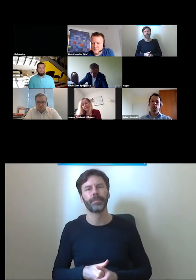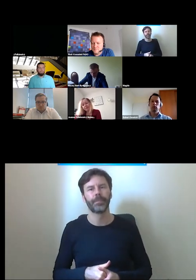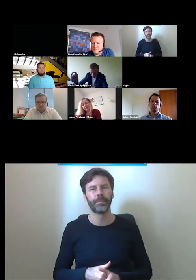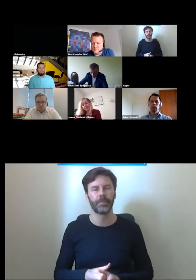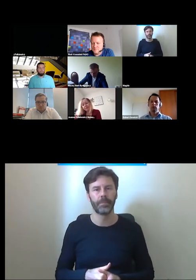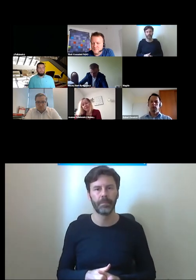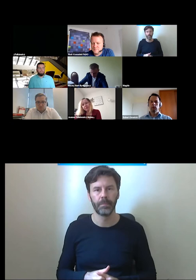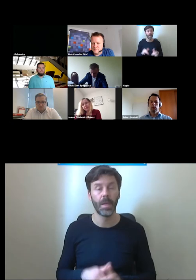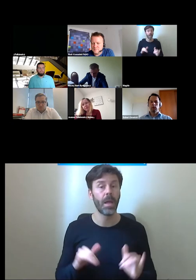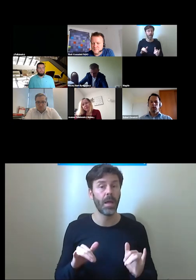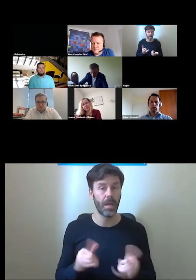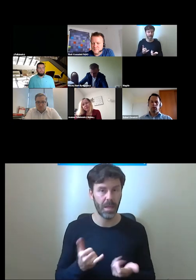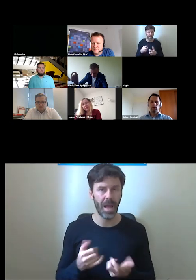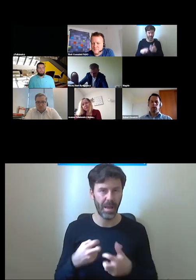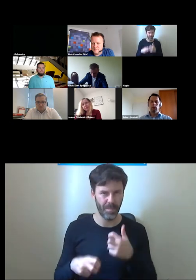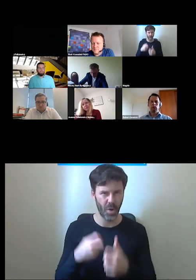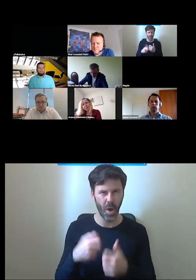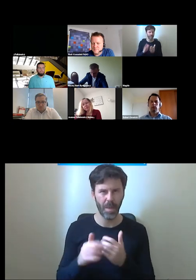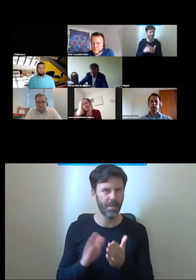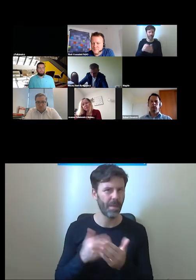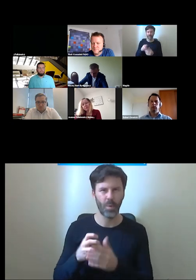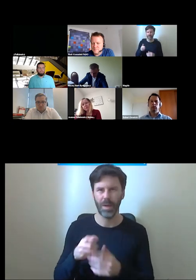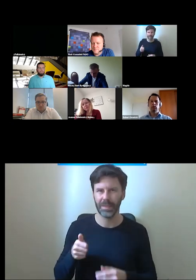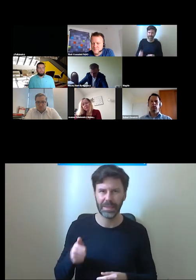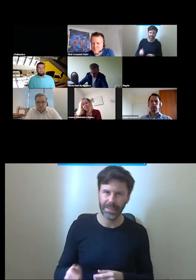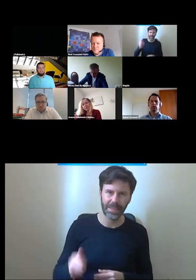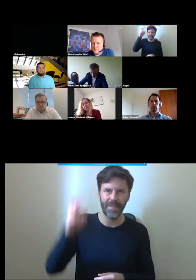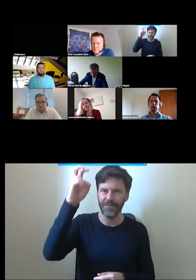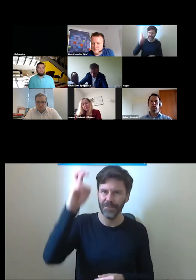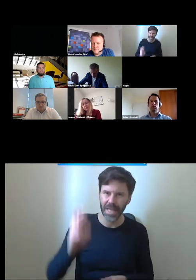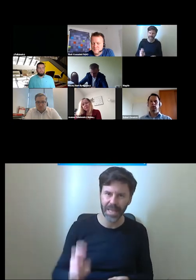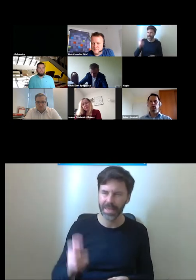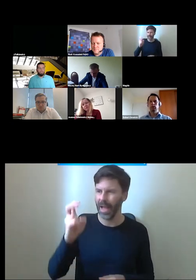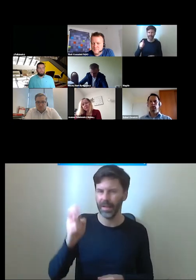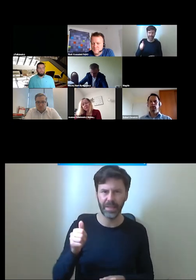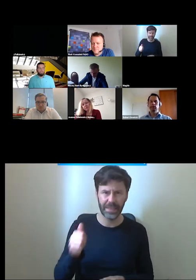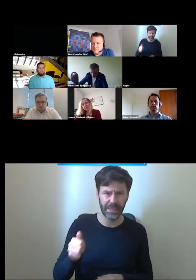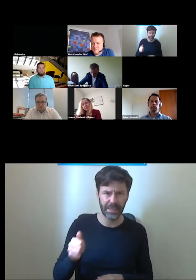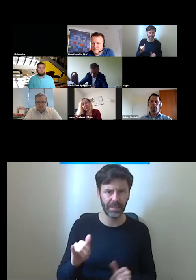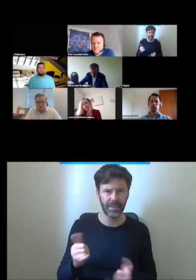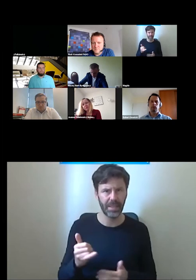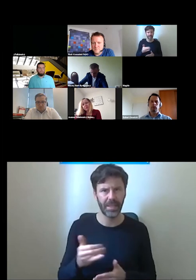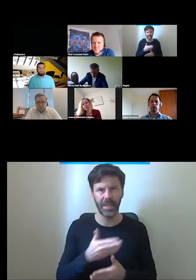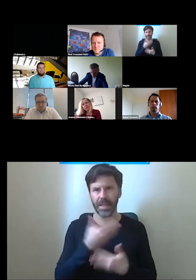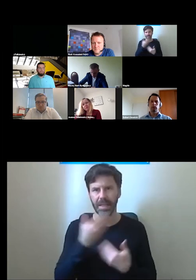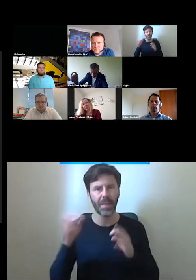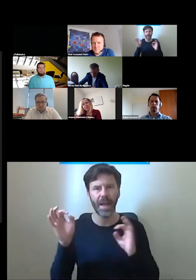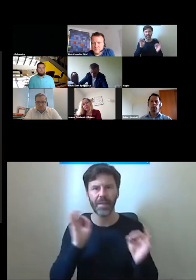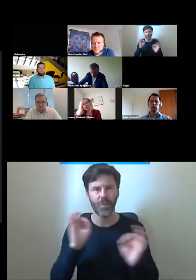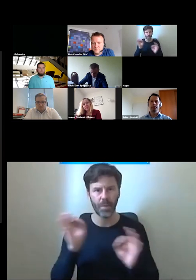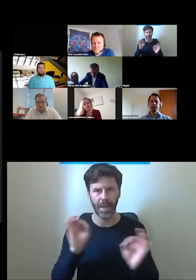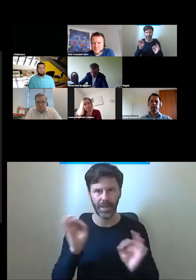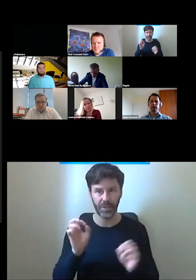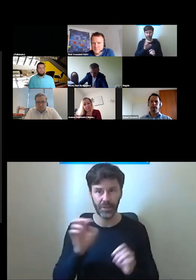wzywania windy często jest brak jasnej informacji że ta winda jest